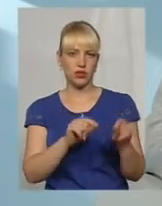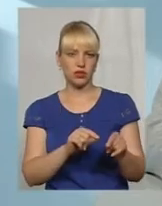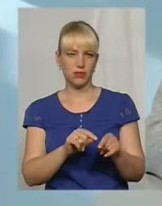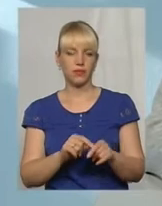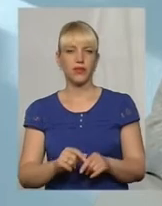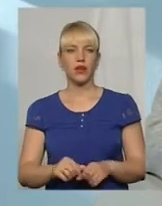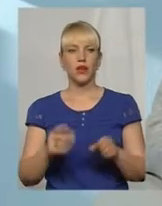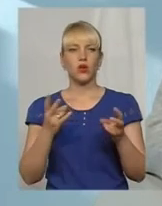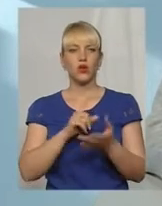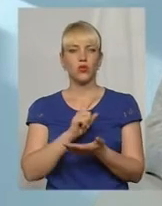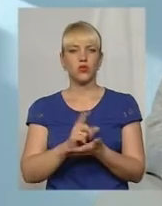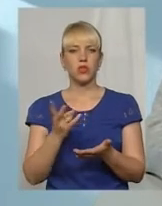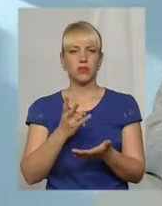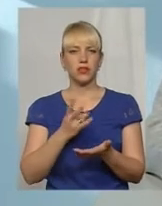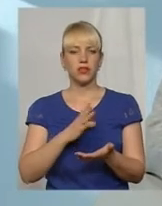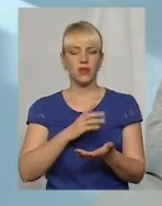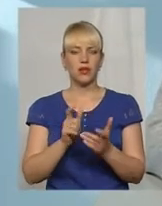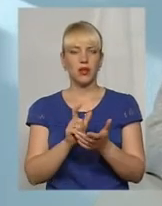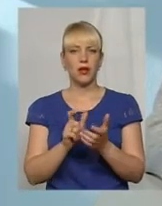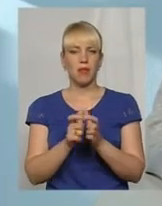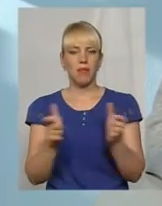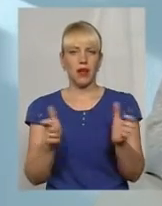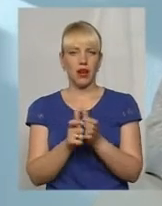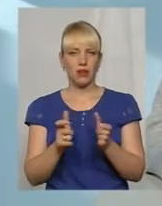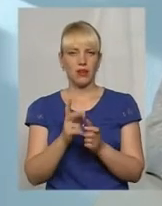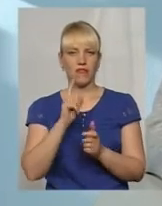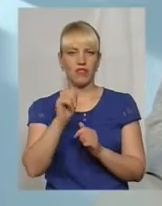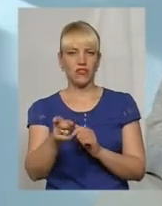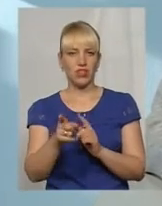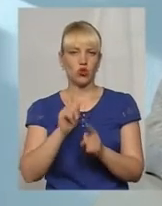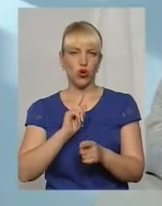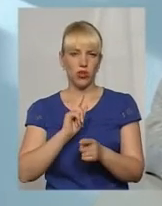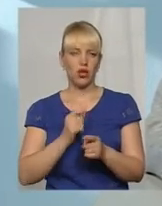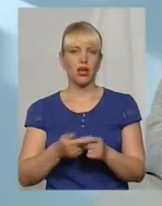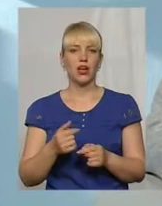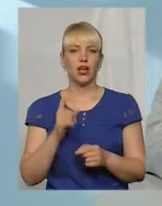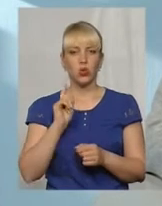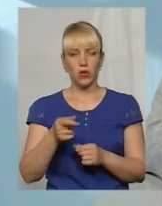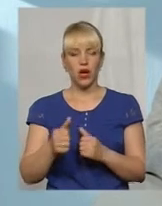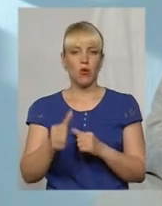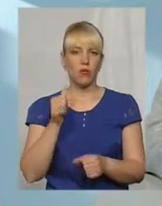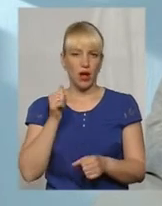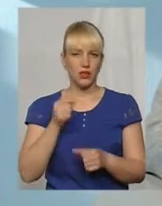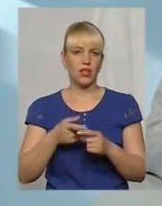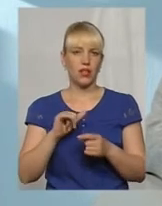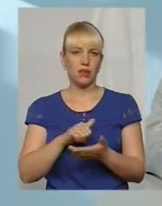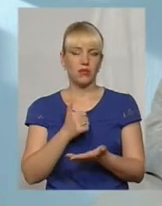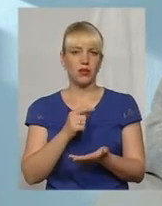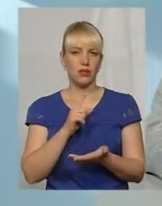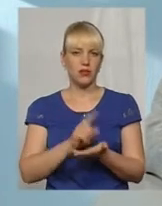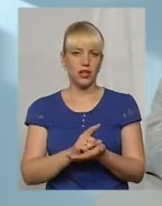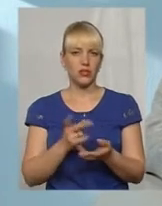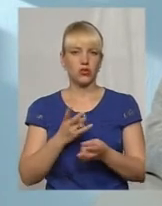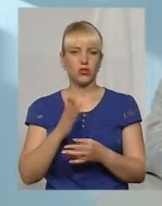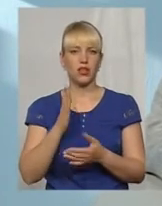Нужно обязательно мати билет в дві сторони. Обязательно. Тобто і туди, і обратно. Обязательно мати